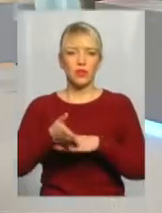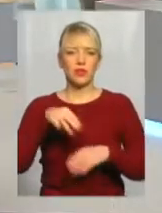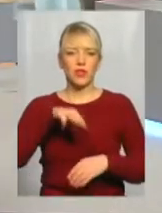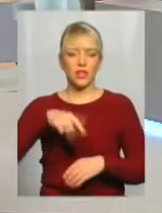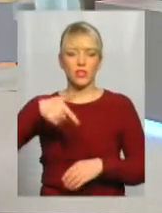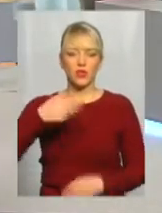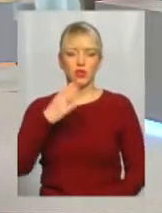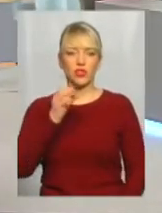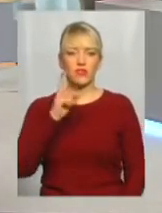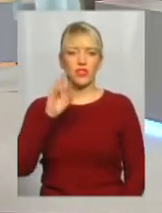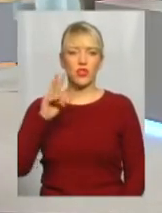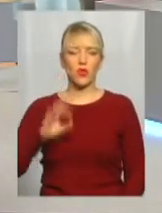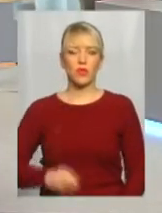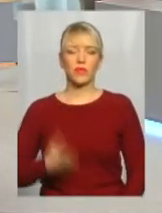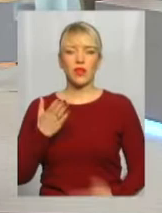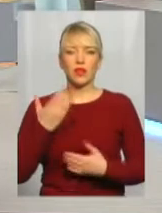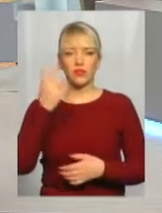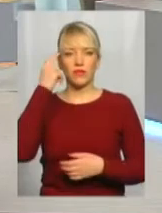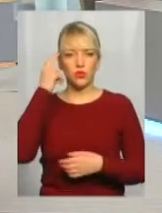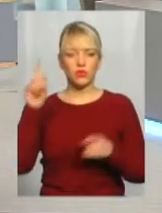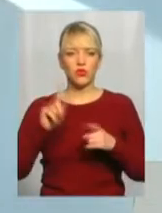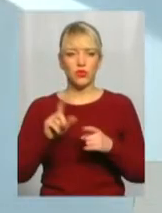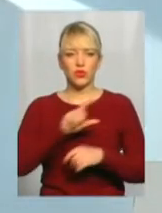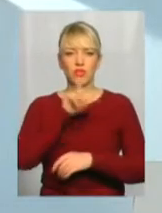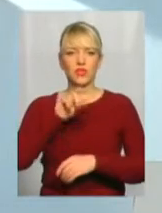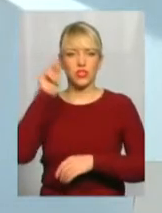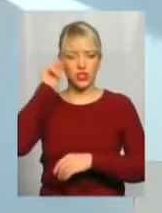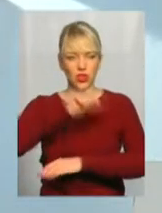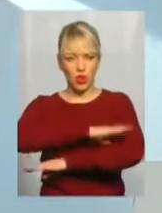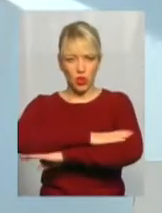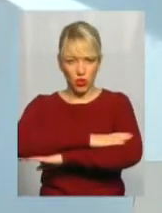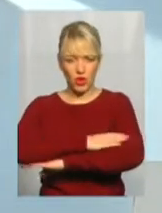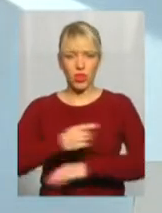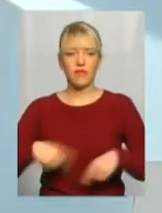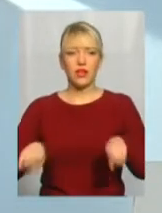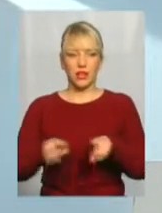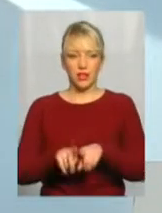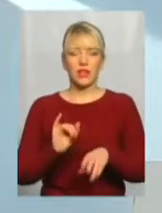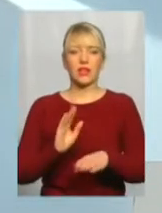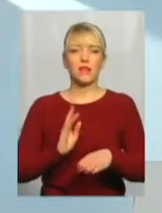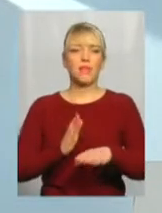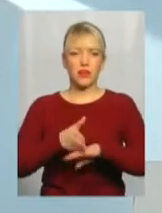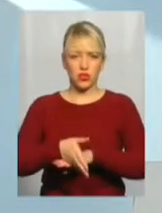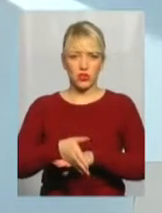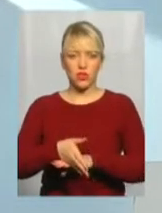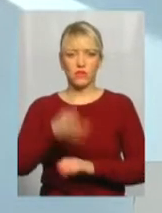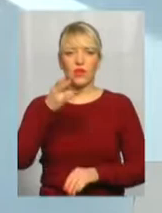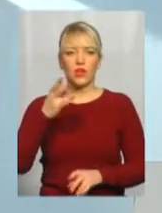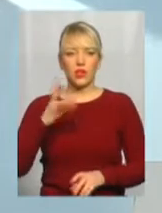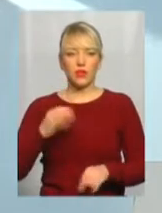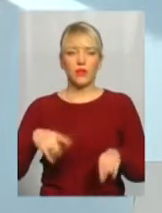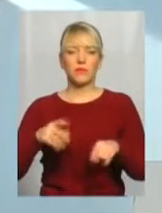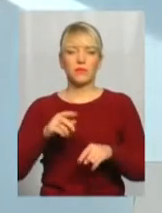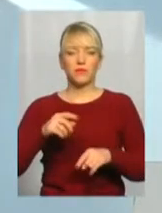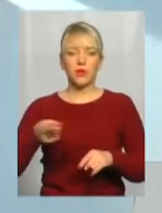Якщо ви думаєте, що зі шкільної лави, то таки прийшов, але прийшов